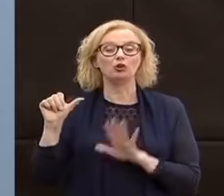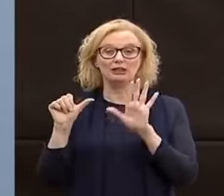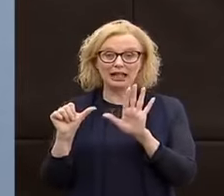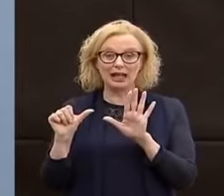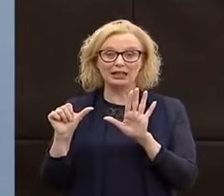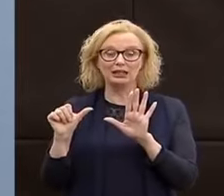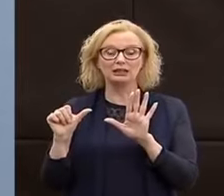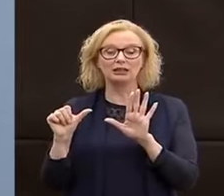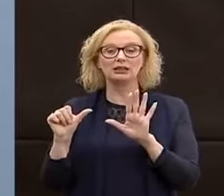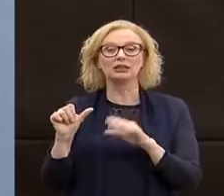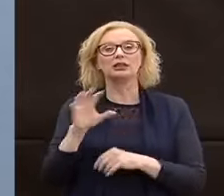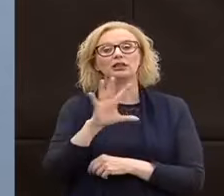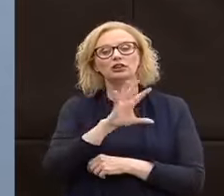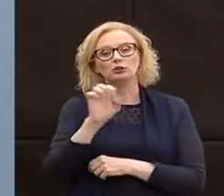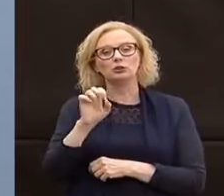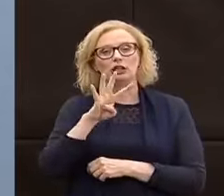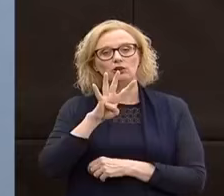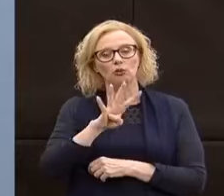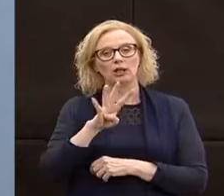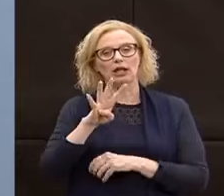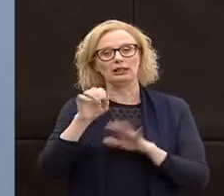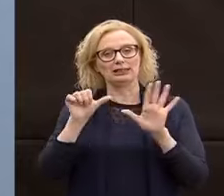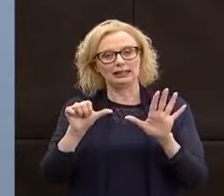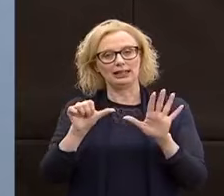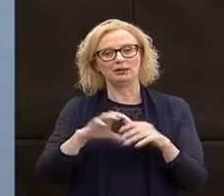che porta a 546.